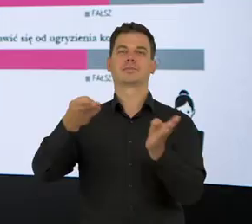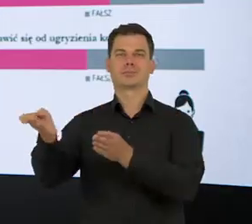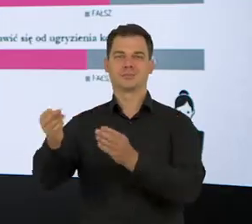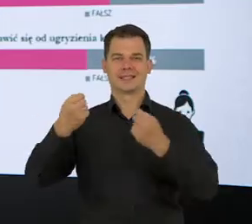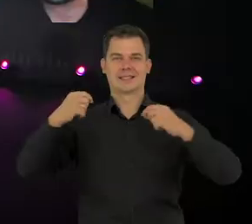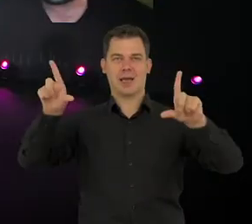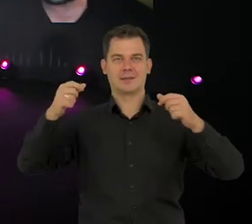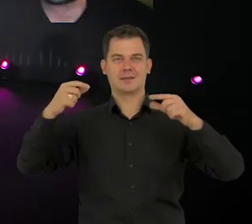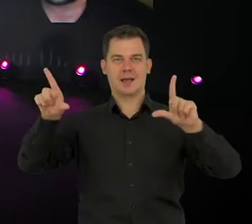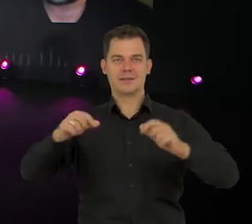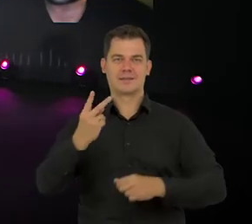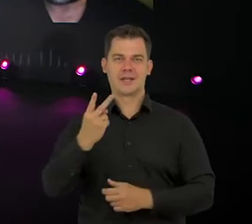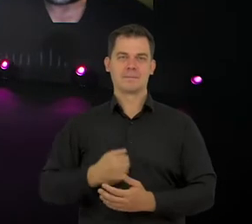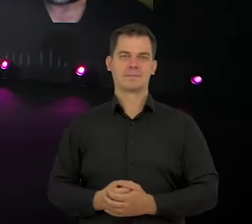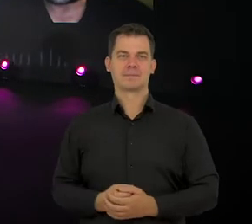kolejne dwa slajdy.